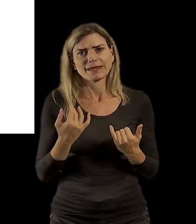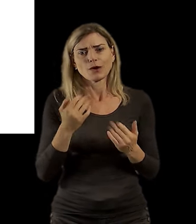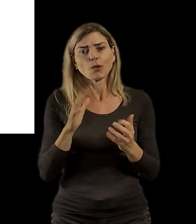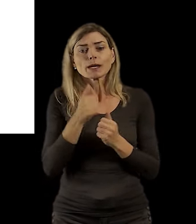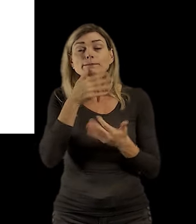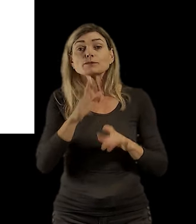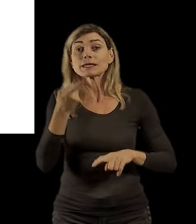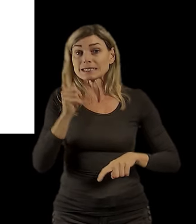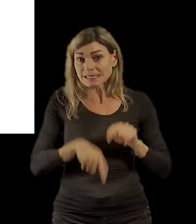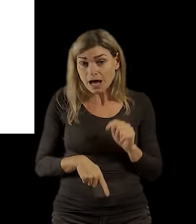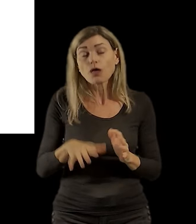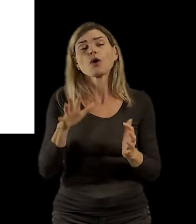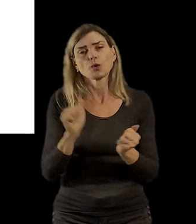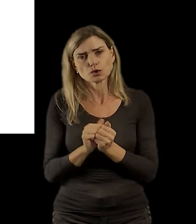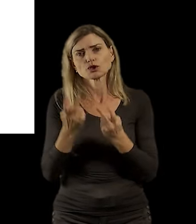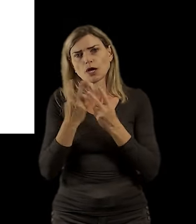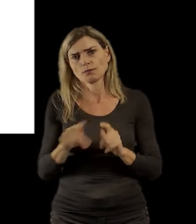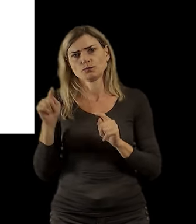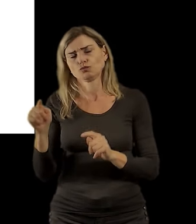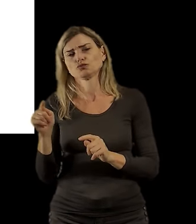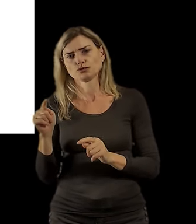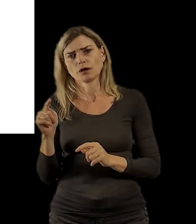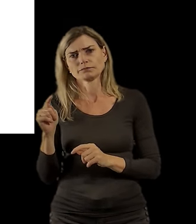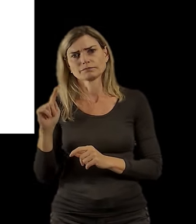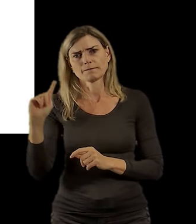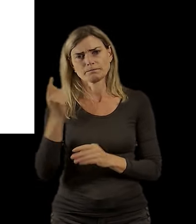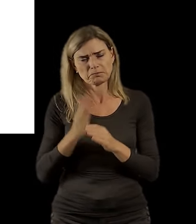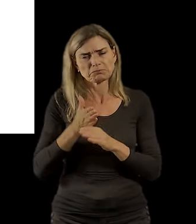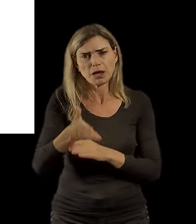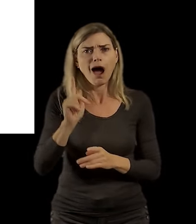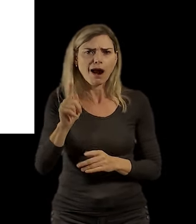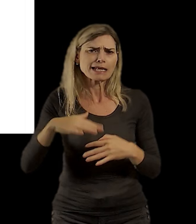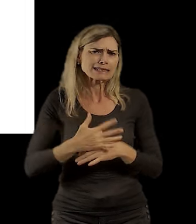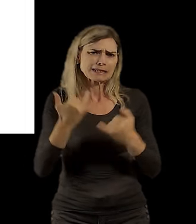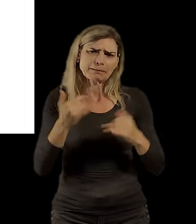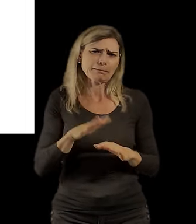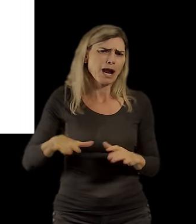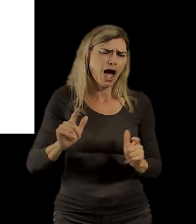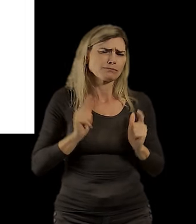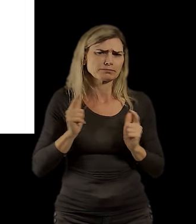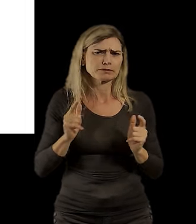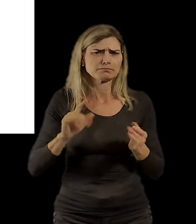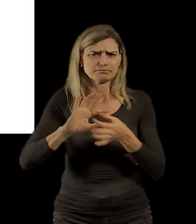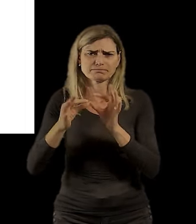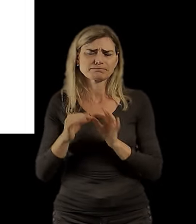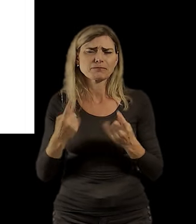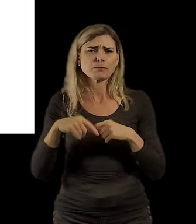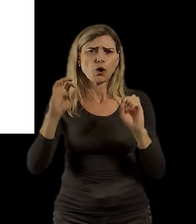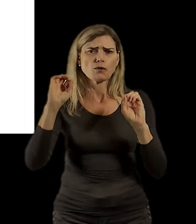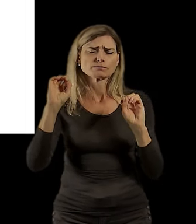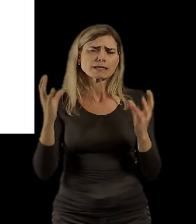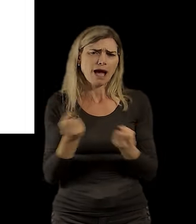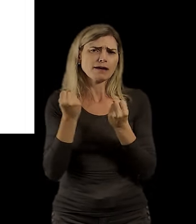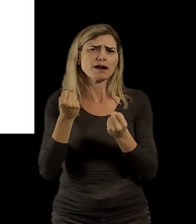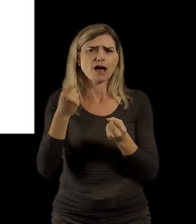ošetřit dřív než třeba někde v Krkonoších, takže doufám, že to nebude potřeba. A plus je tam ten unikátní mechanismus,